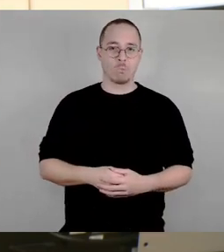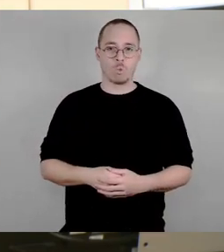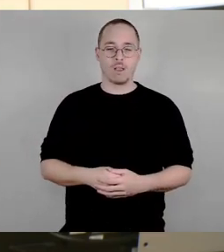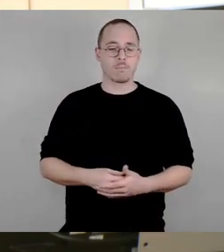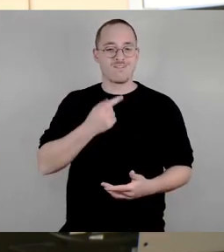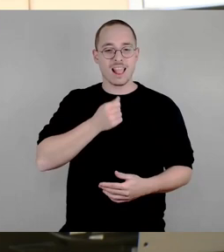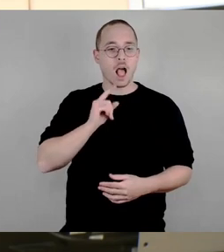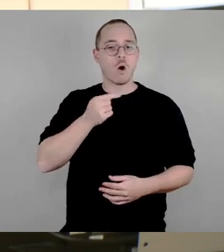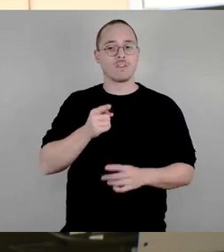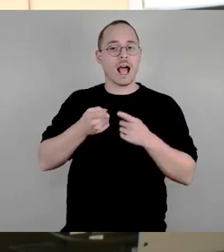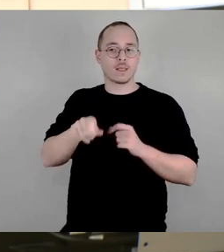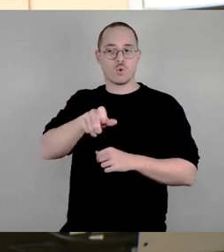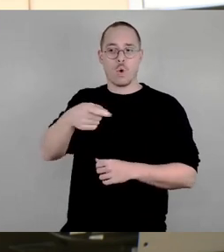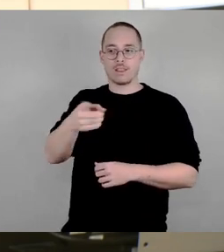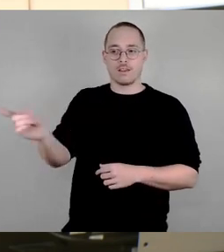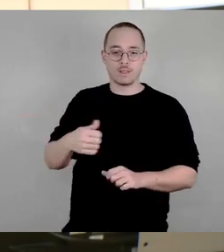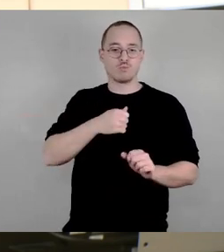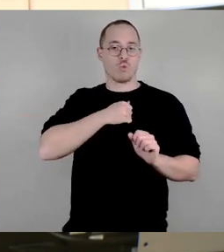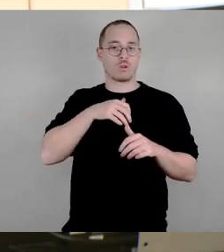fahren lassen und ihre alte Schwiegermutter.